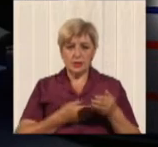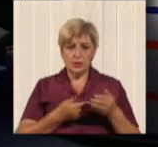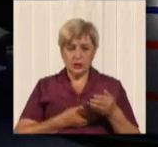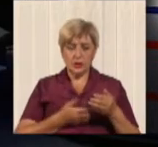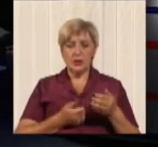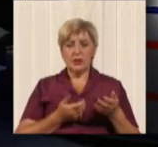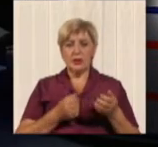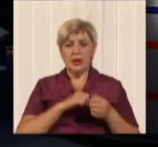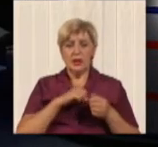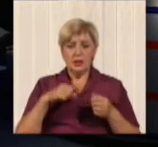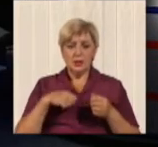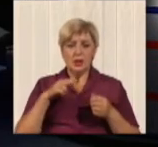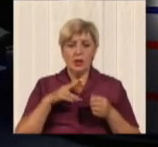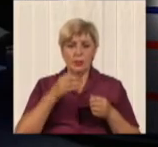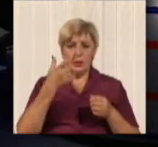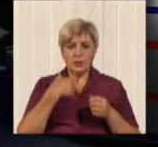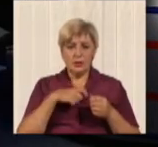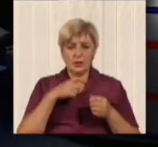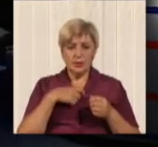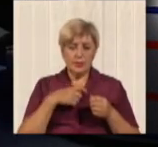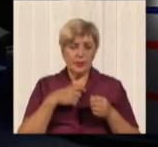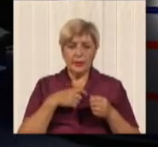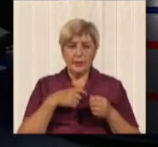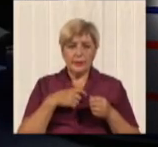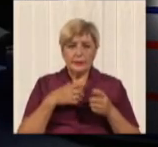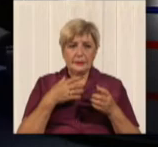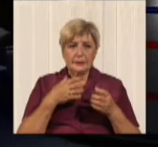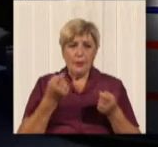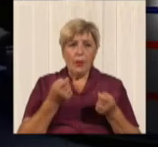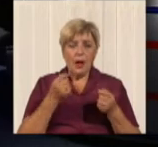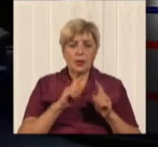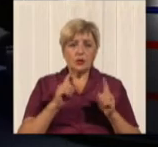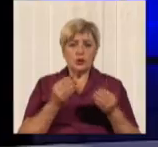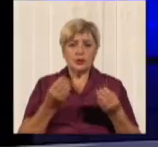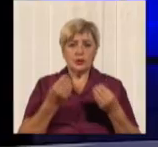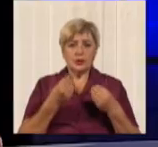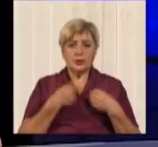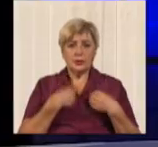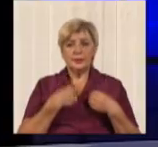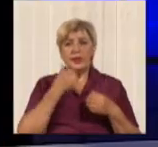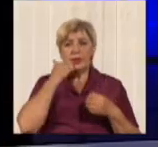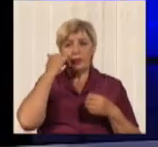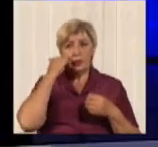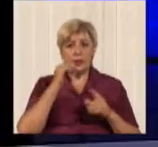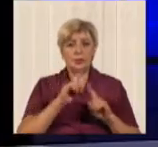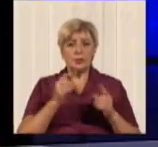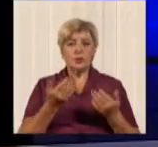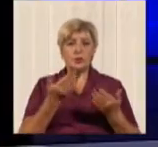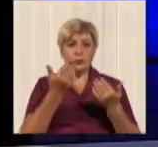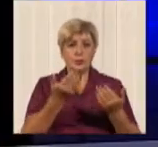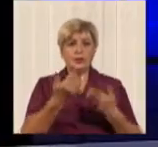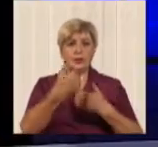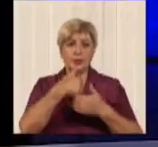зависит. Сам по себе проїзд, поважение проїзда, оно мало что даст, к сожалению. Дякую, пане Іване, що ви до нас завітали, відповіли на